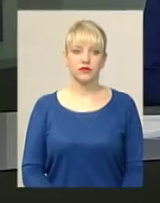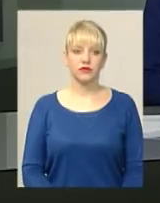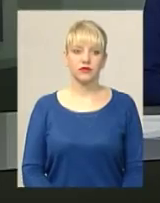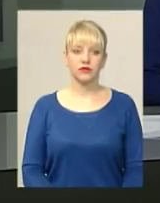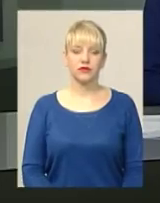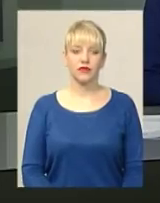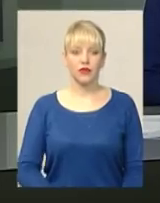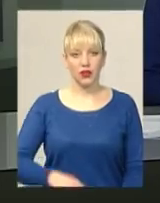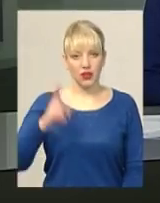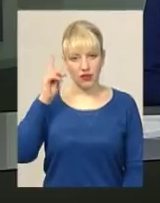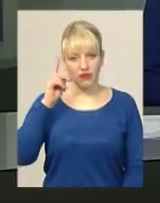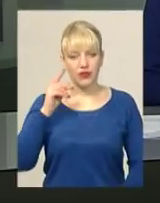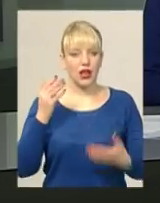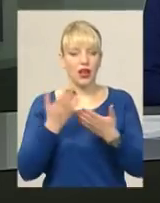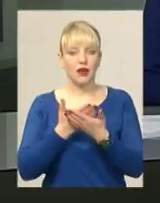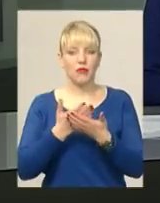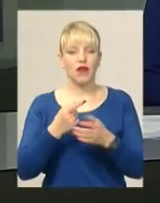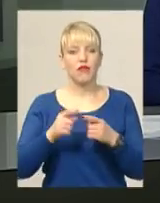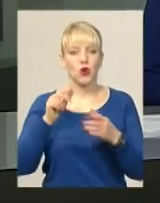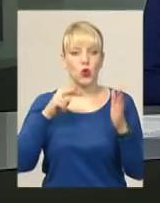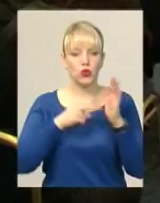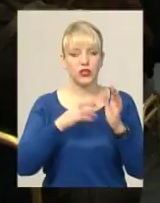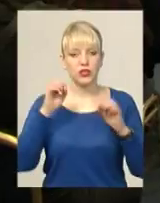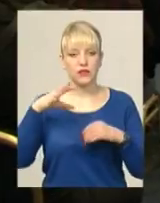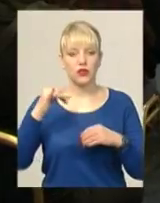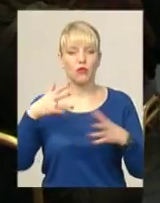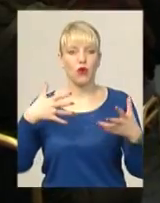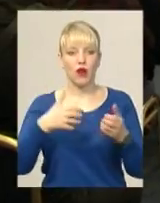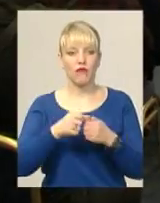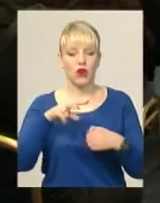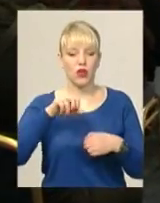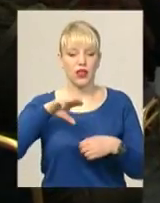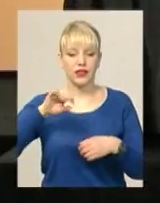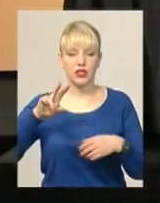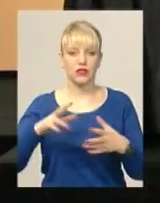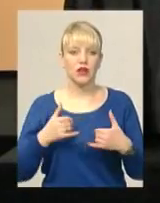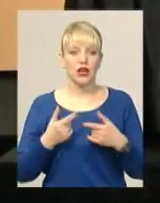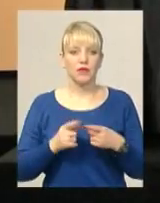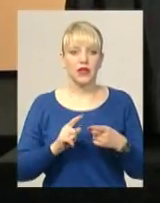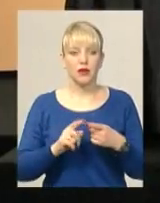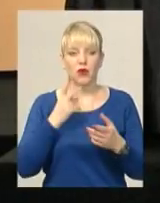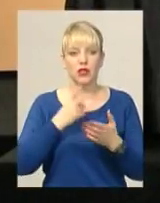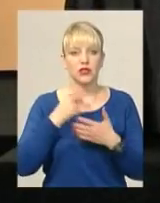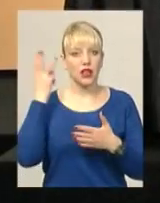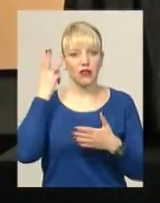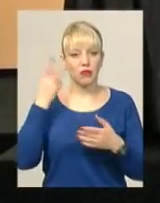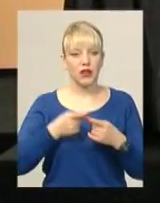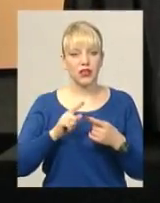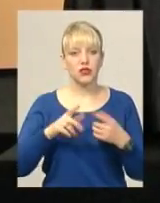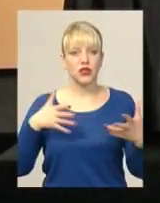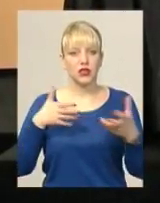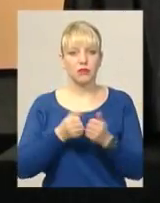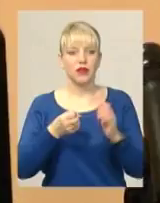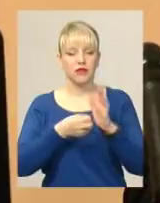Фільм «Включи світло» про аварію у Летичеві показали у Хмельницькому. Кіно присвячується ДТП, яка сталася 1 серпня 2015